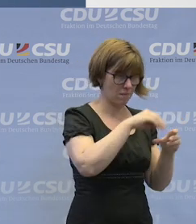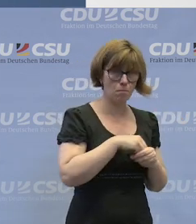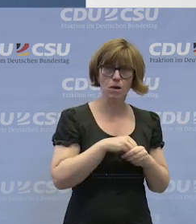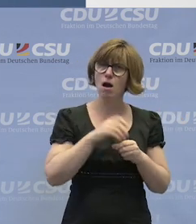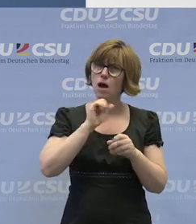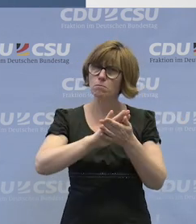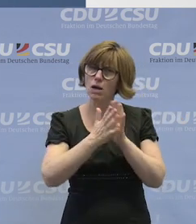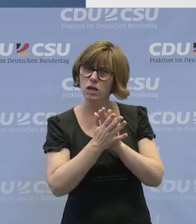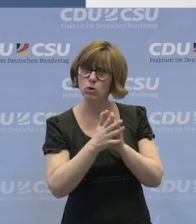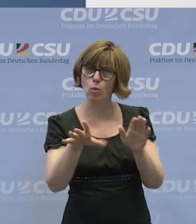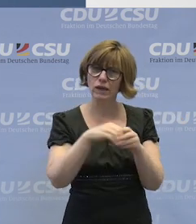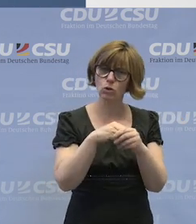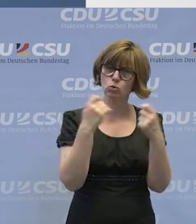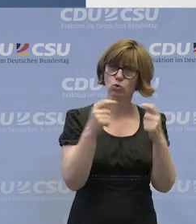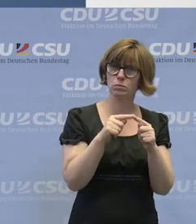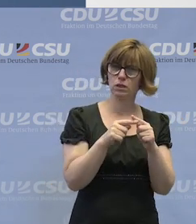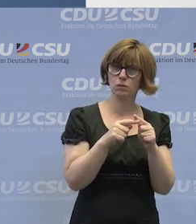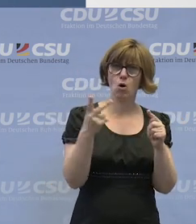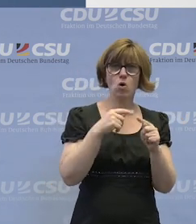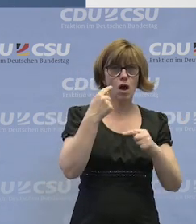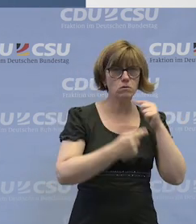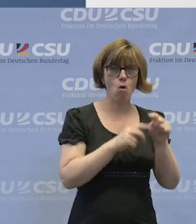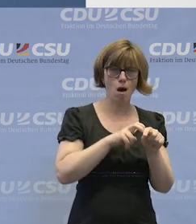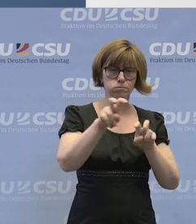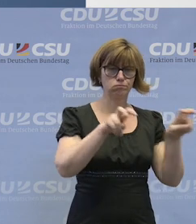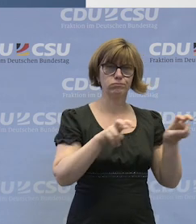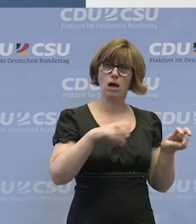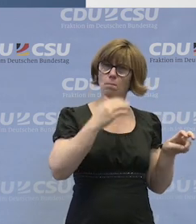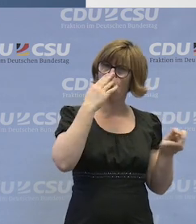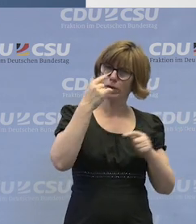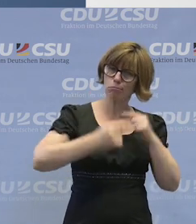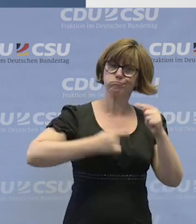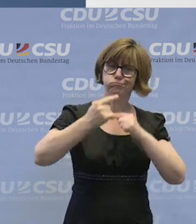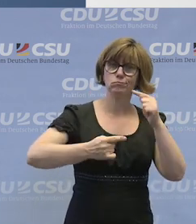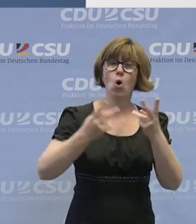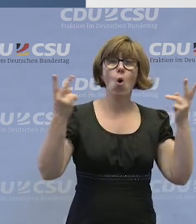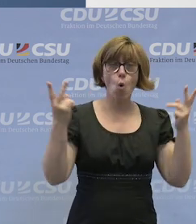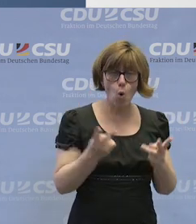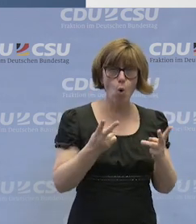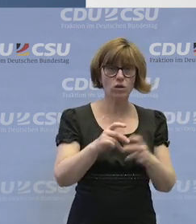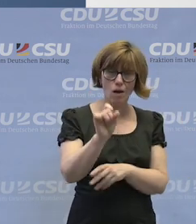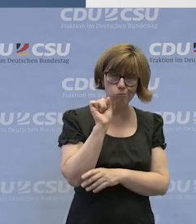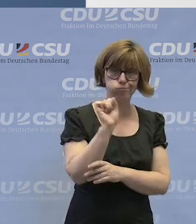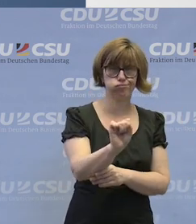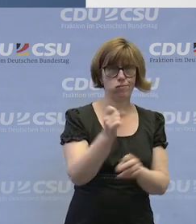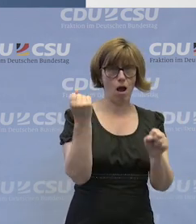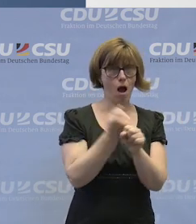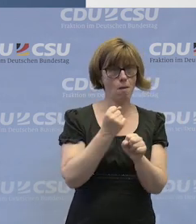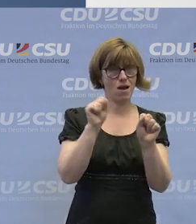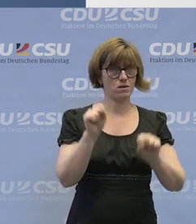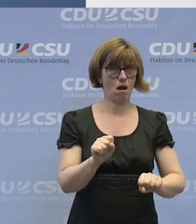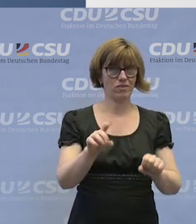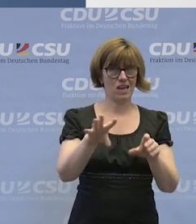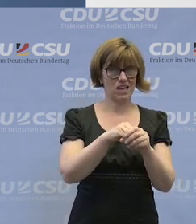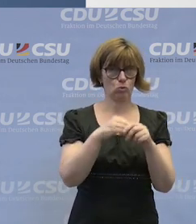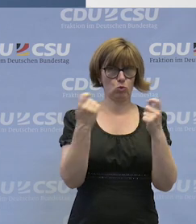ein Praktikum machen können im Inklusionsbetrieb oder sich auch dauerhaft ausprobieren können oder gar sogar dauerhaft da eine